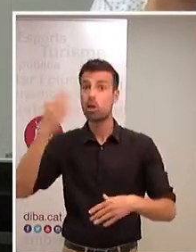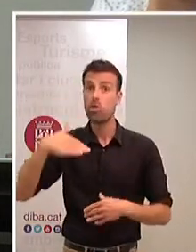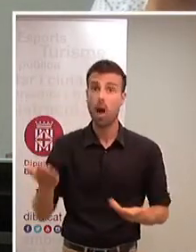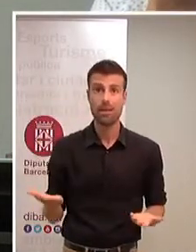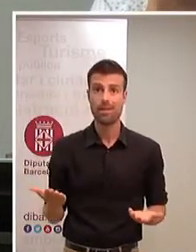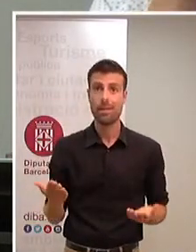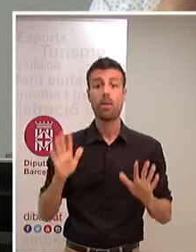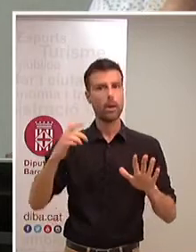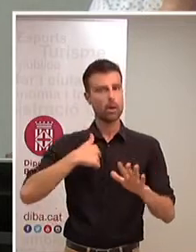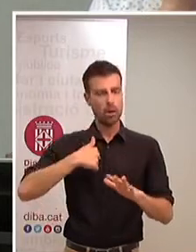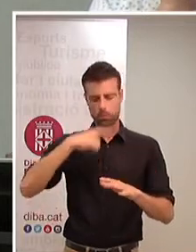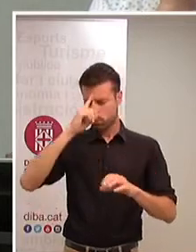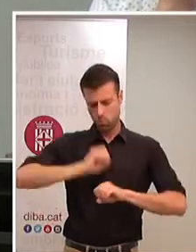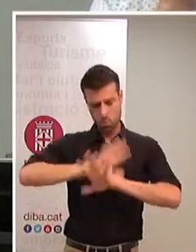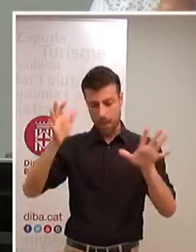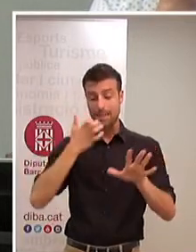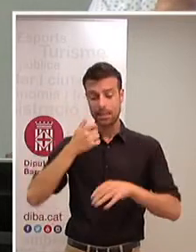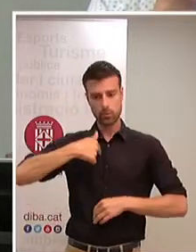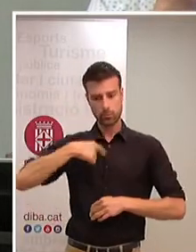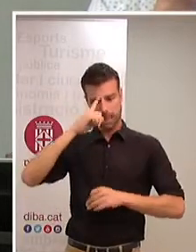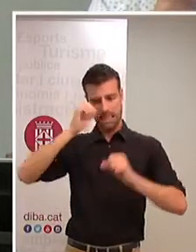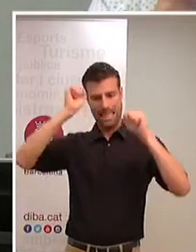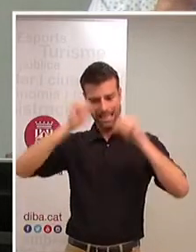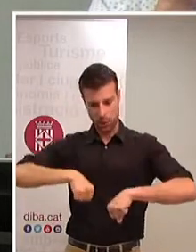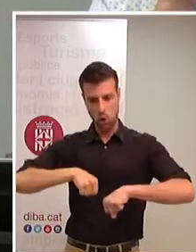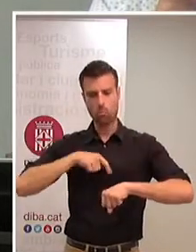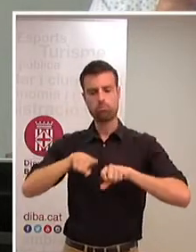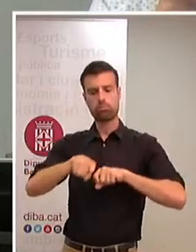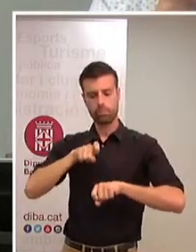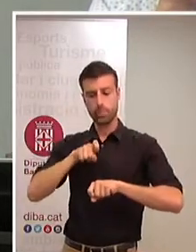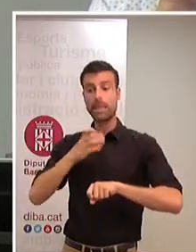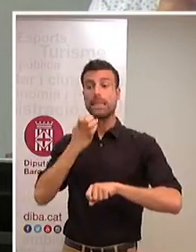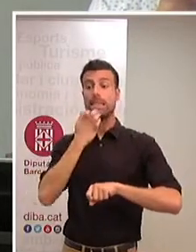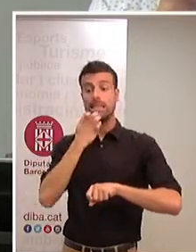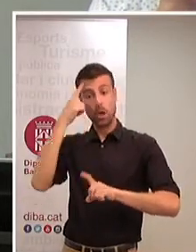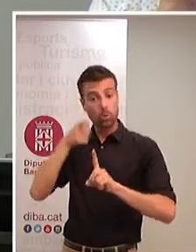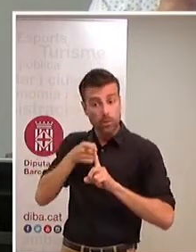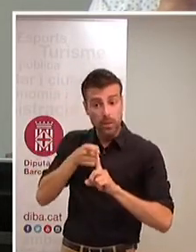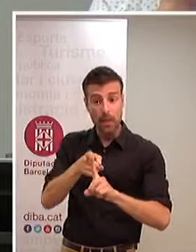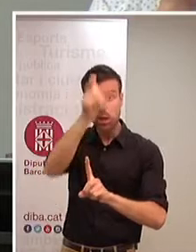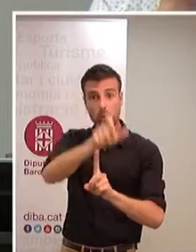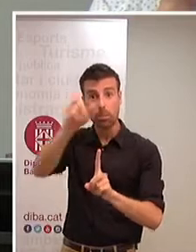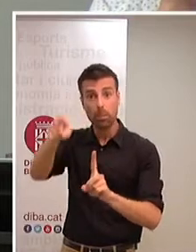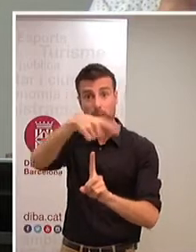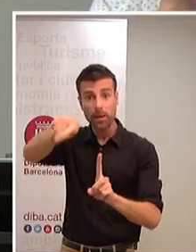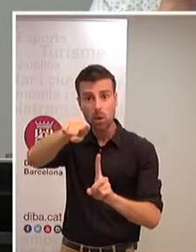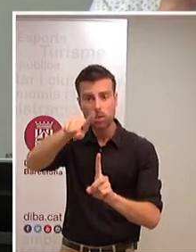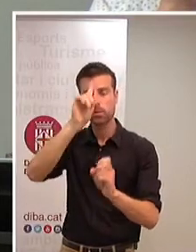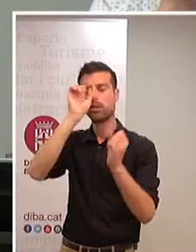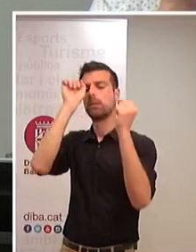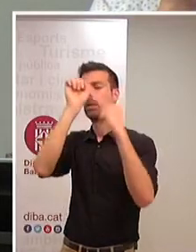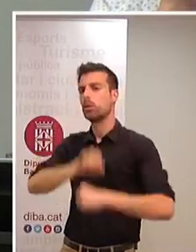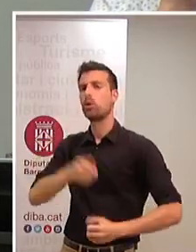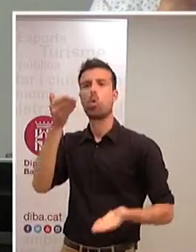nosaltres prenem les decisions tenint en compte els efectes sobre les persones segur que seran decisions més justes